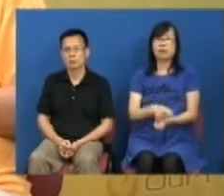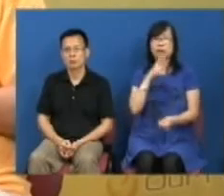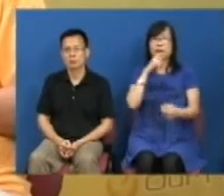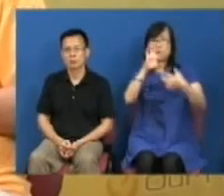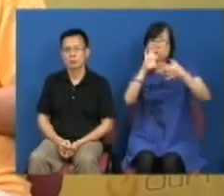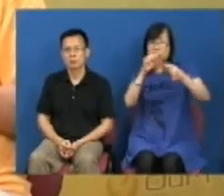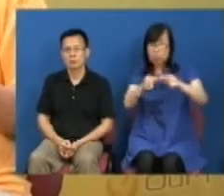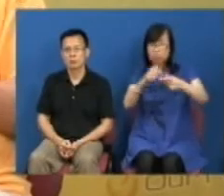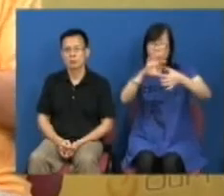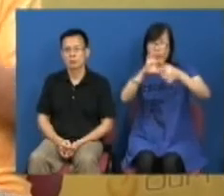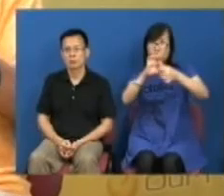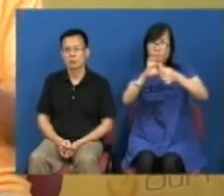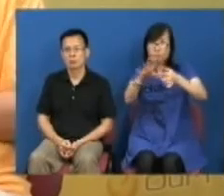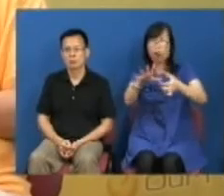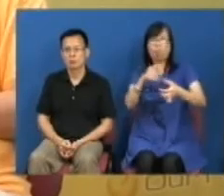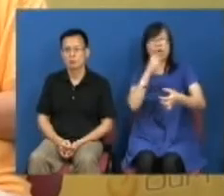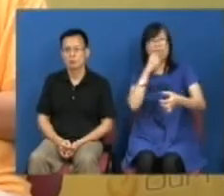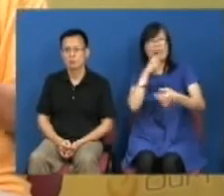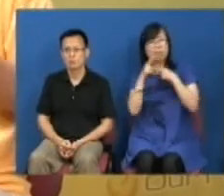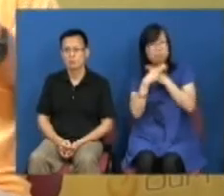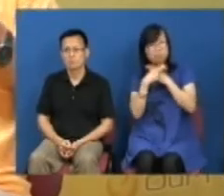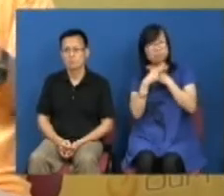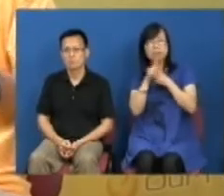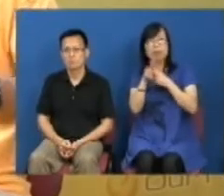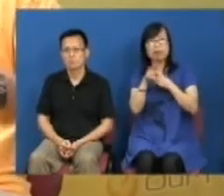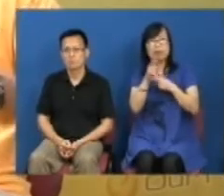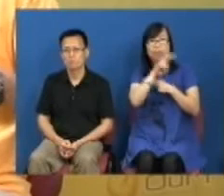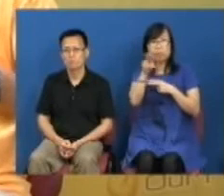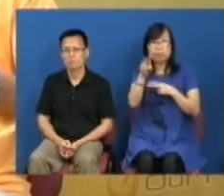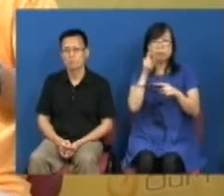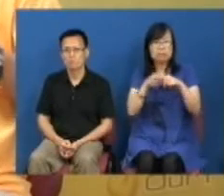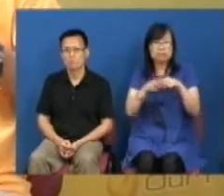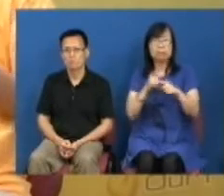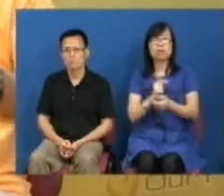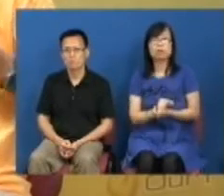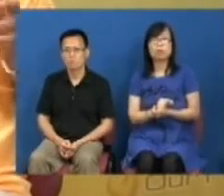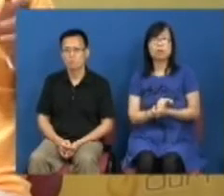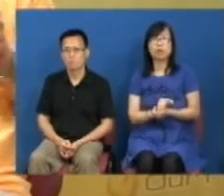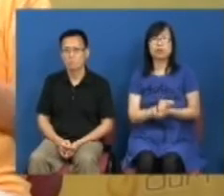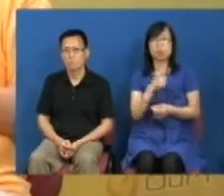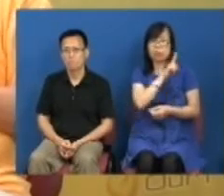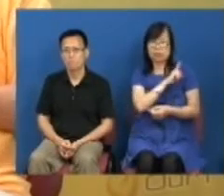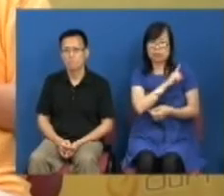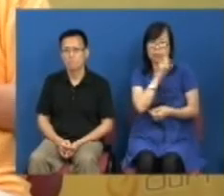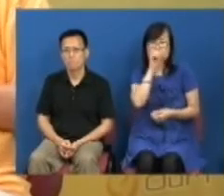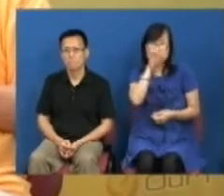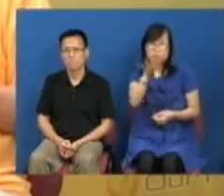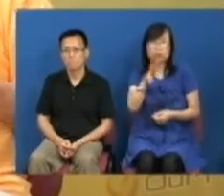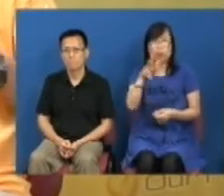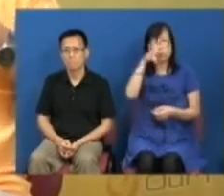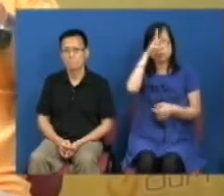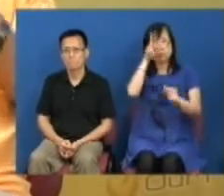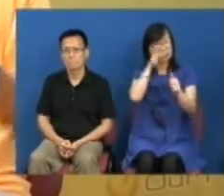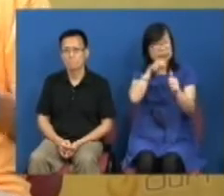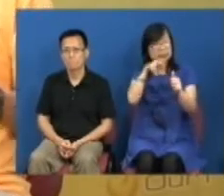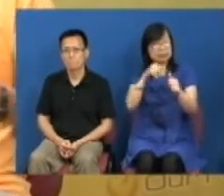关角度我们的特首很厉害搞这些政治化妆但是去到核心问题你真的作为一个他自己声称的政治家他反